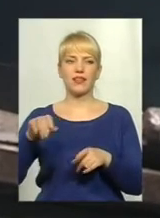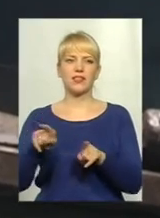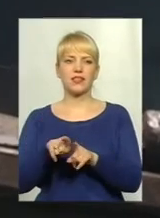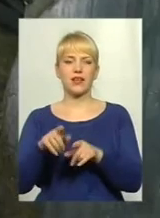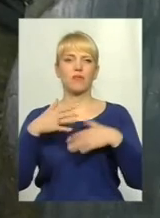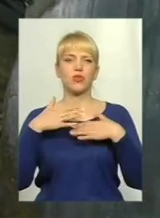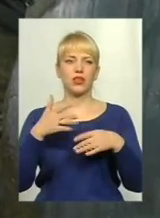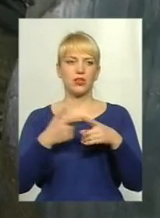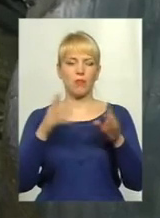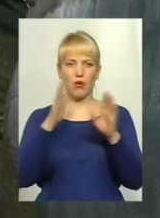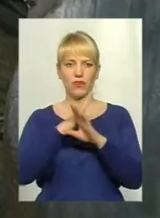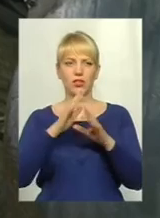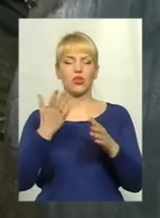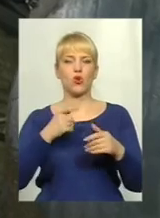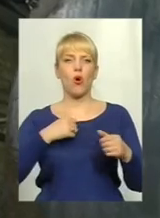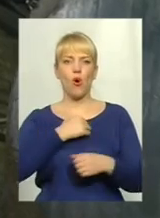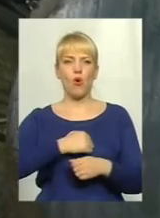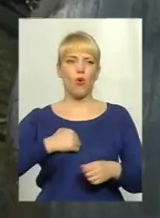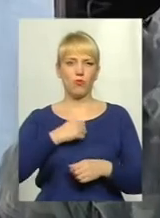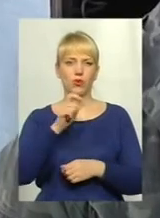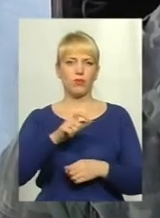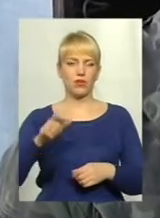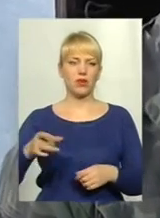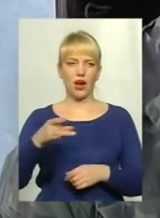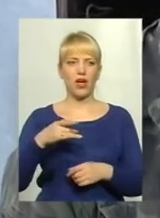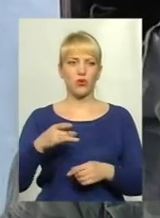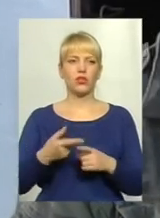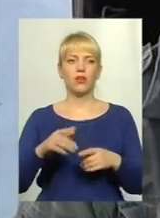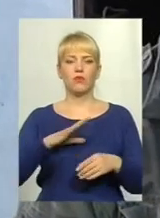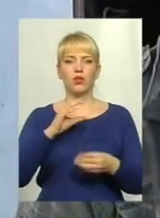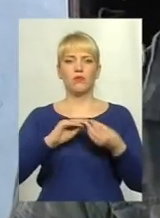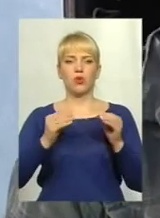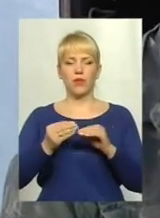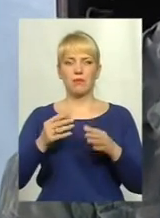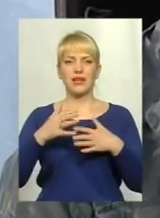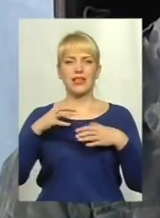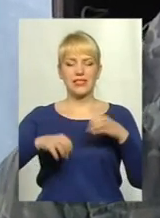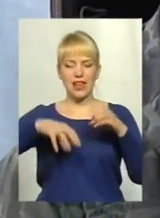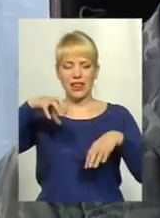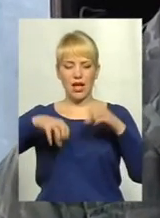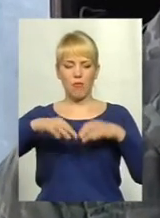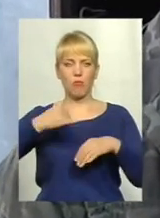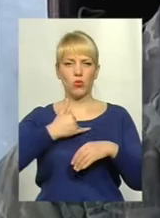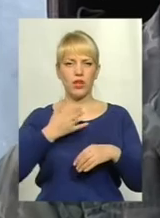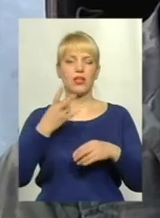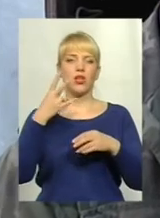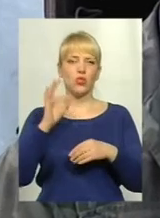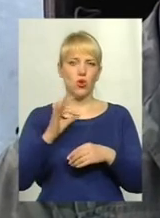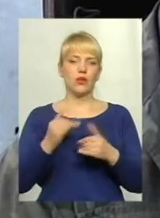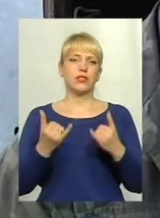повітрям, що й обурені мешканці мікрорайону. Були проблеми, звісно, із димом у нас. Але зараз вже це